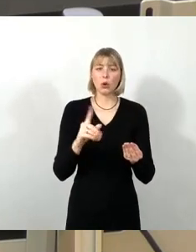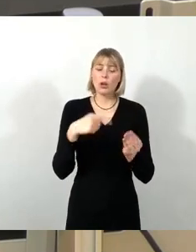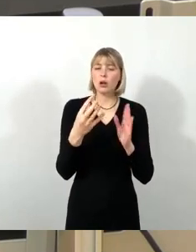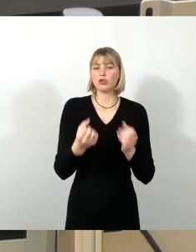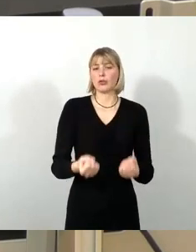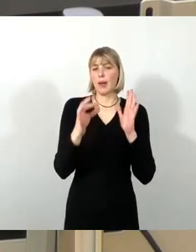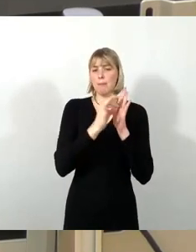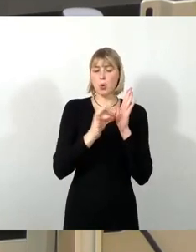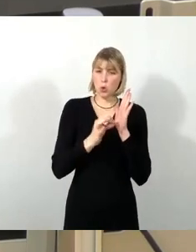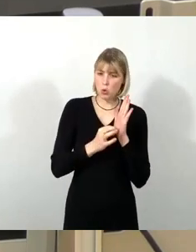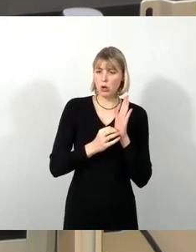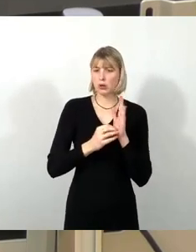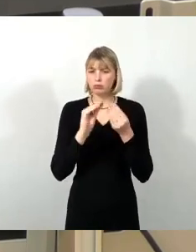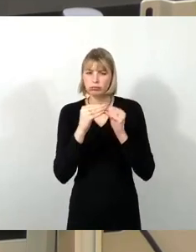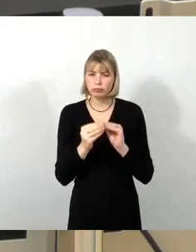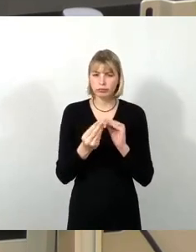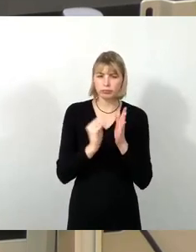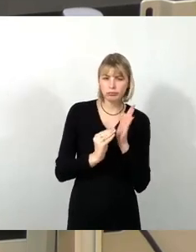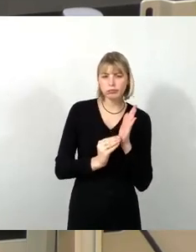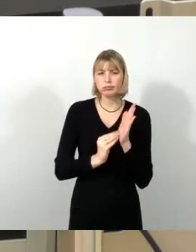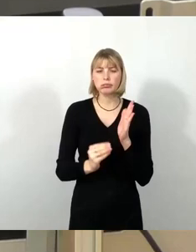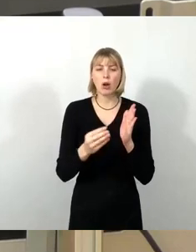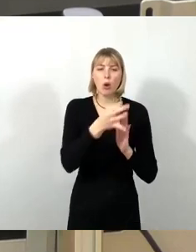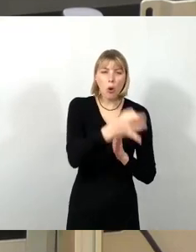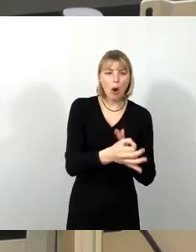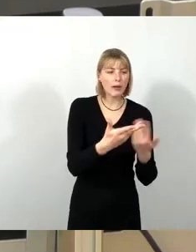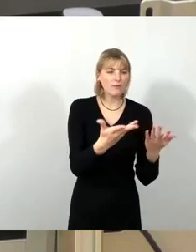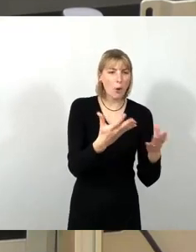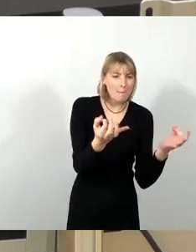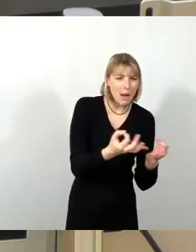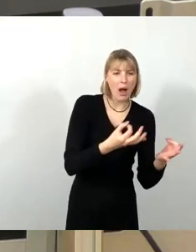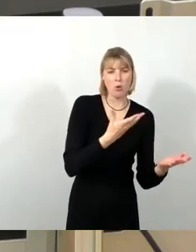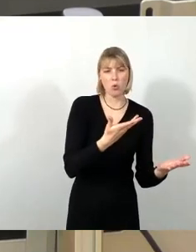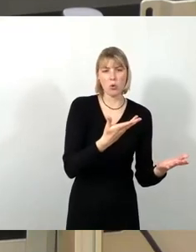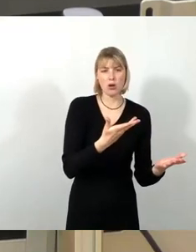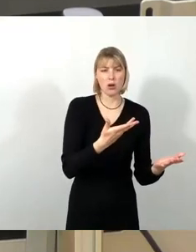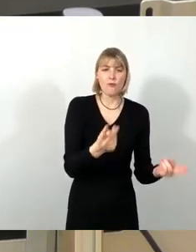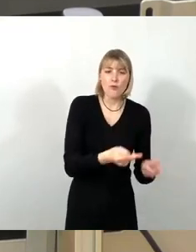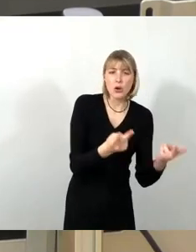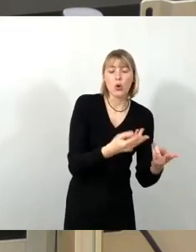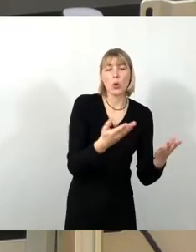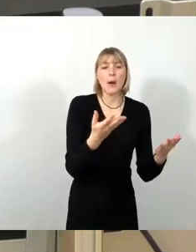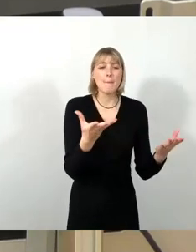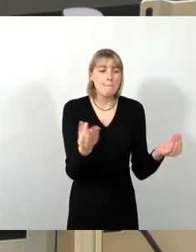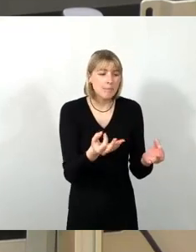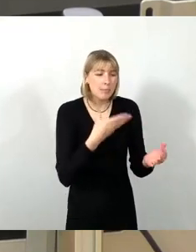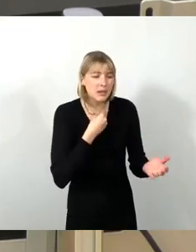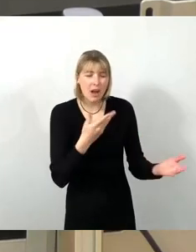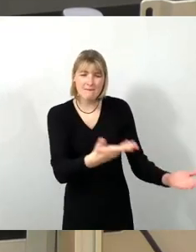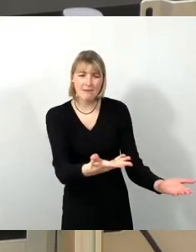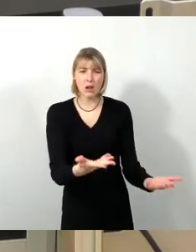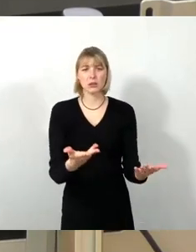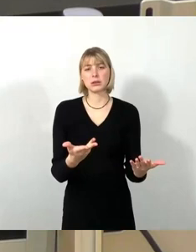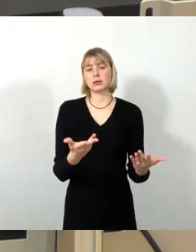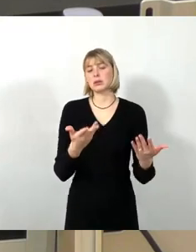herausgearbeitet, Orte, an denen es wirklich an Möglichkeiten fehlt, als Verein